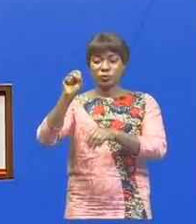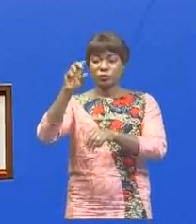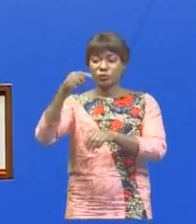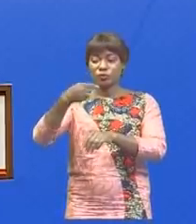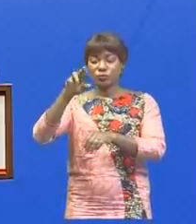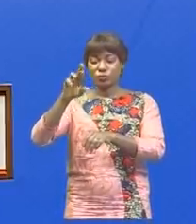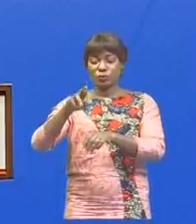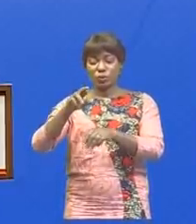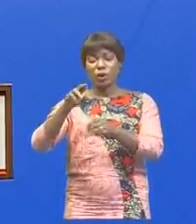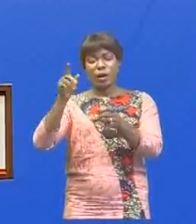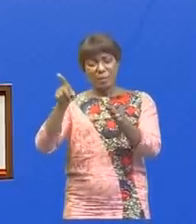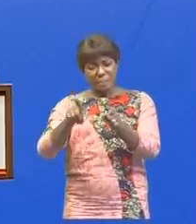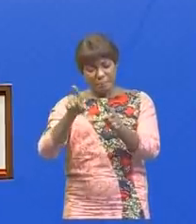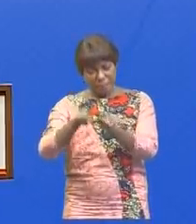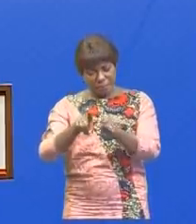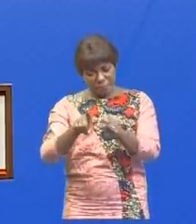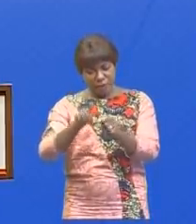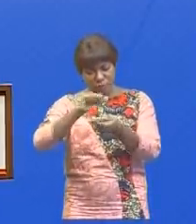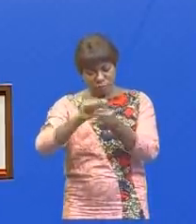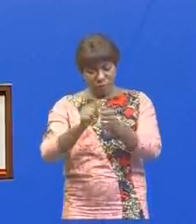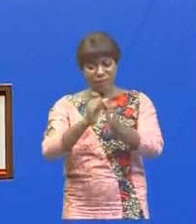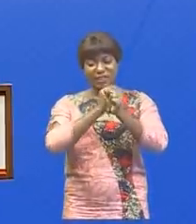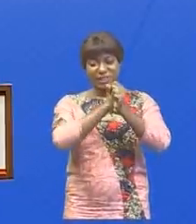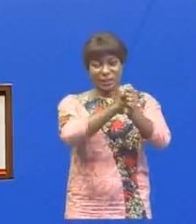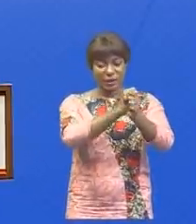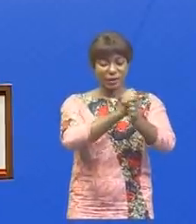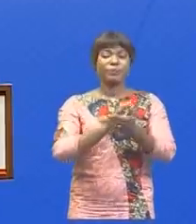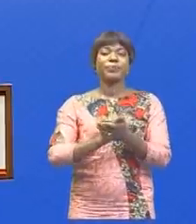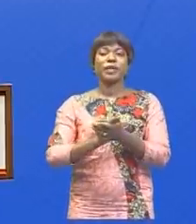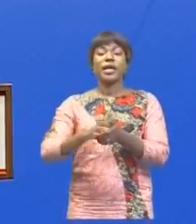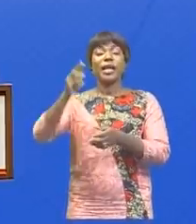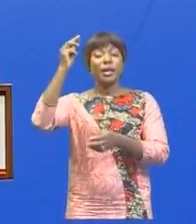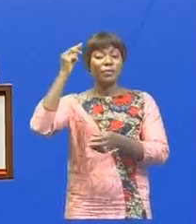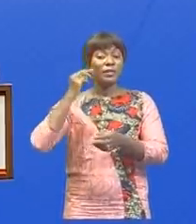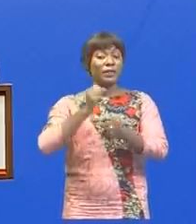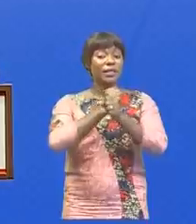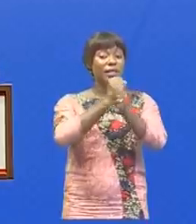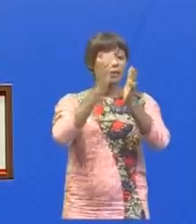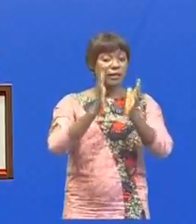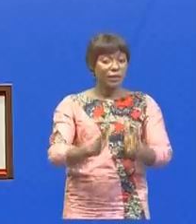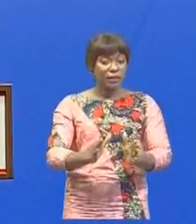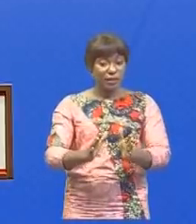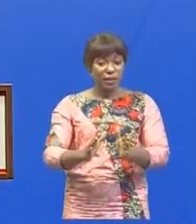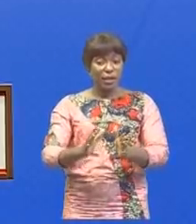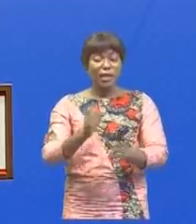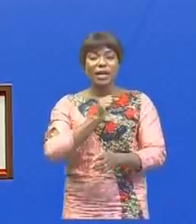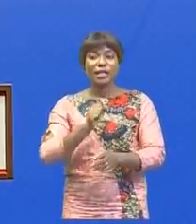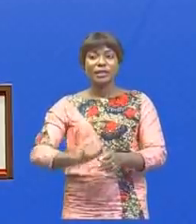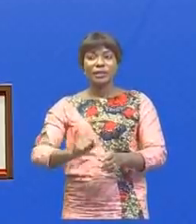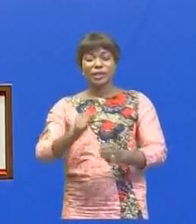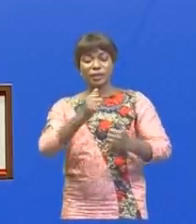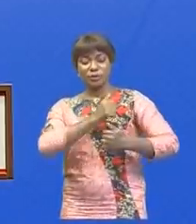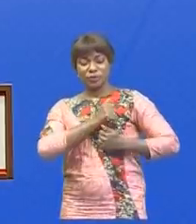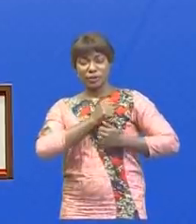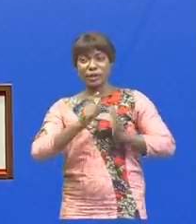Toujours sur ces chapitres sécuritaires, les ministres de la Défense nationale et anciens combattants a présenté au